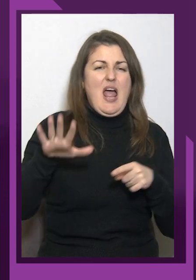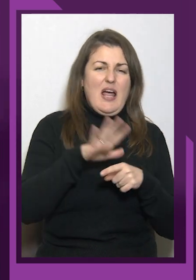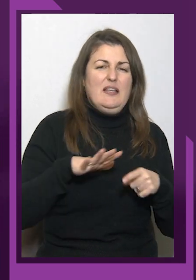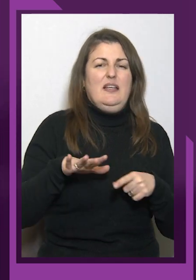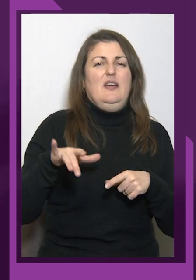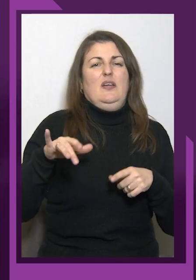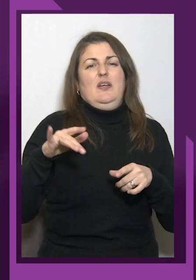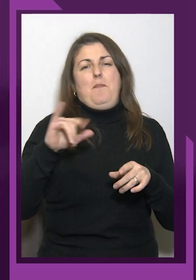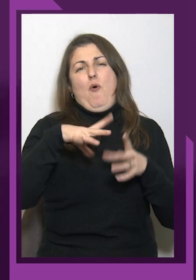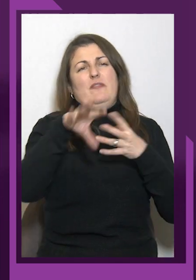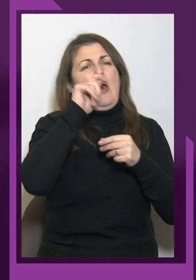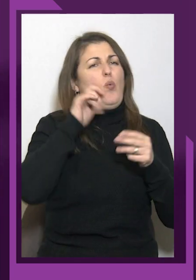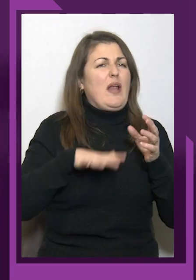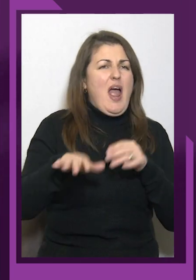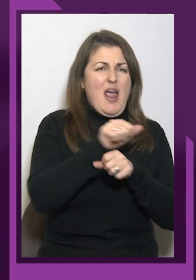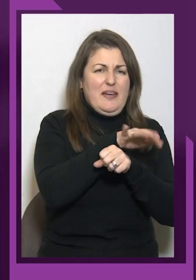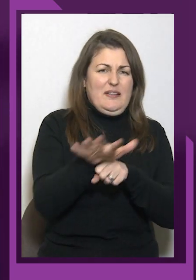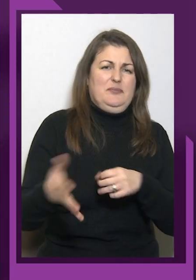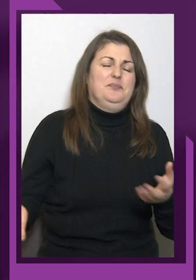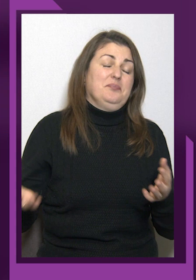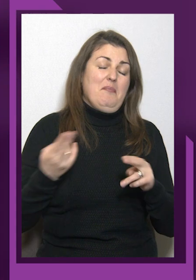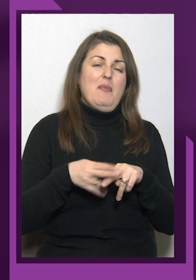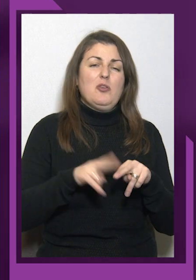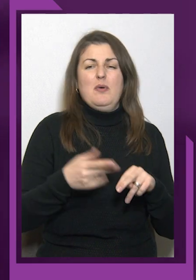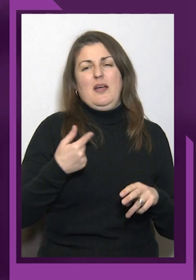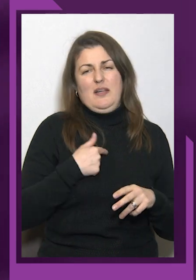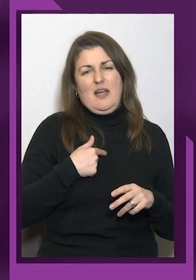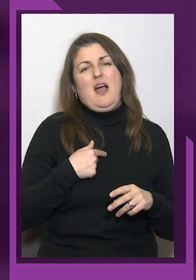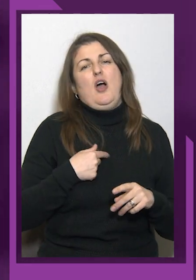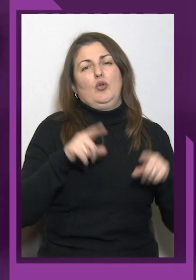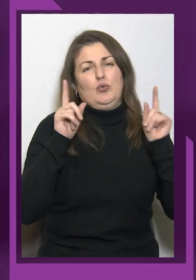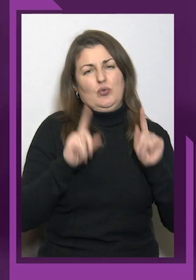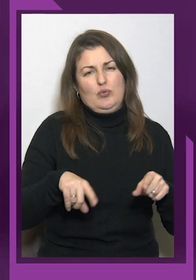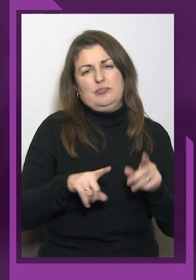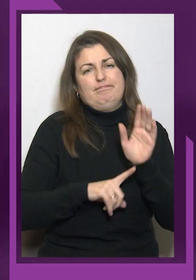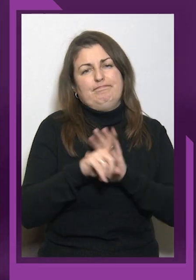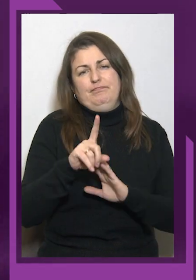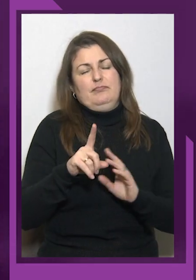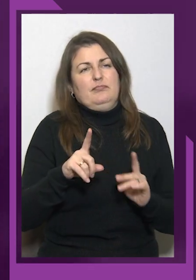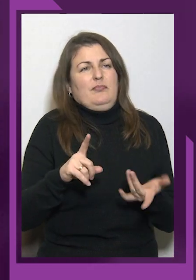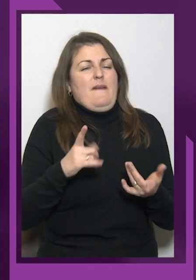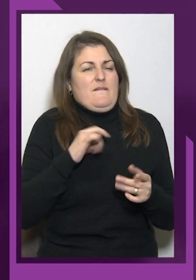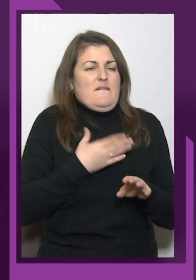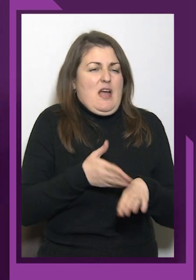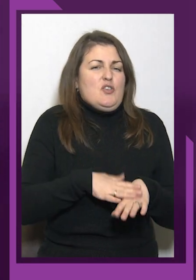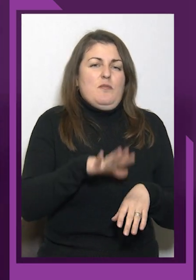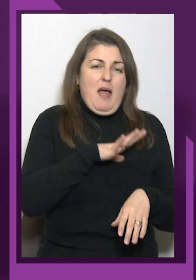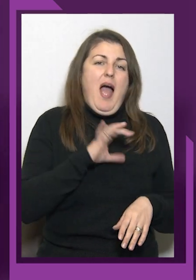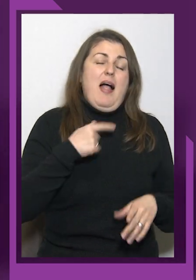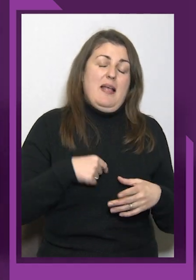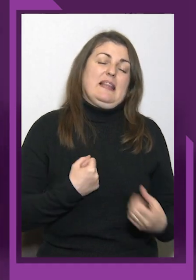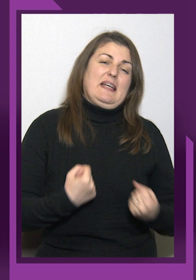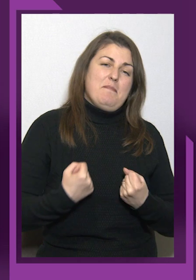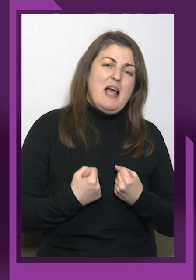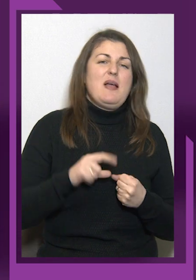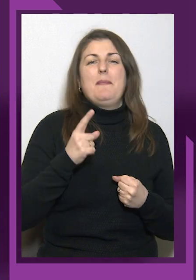як-то, теж починати було як-то важковато, але тримаємося, тому що треба виборювати